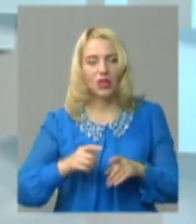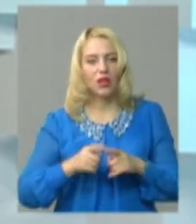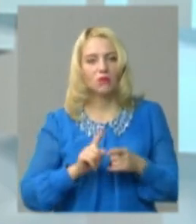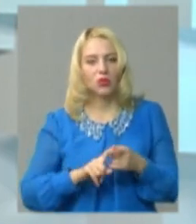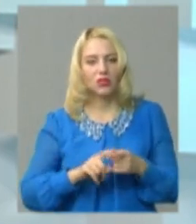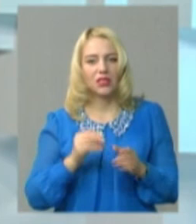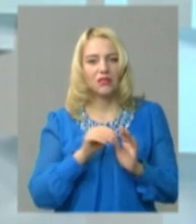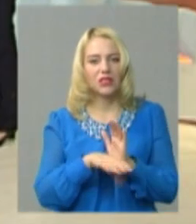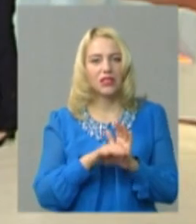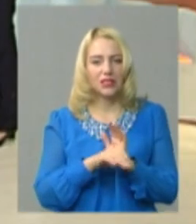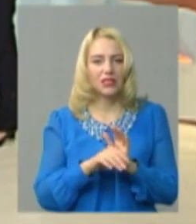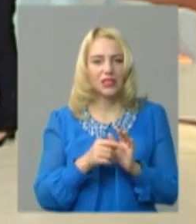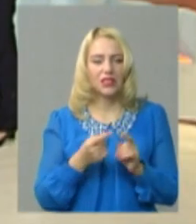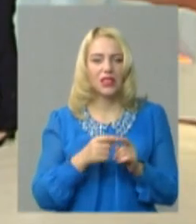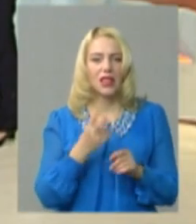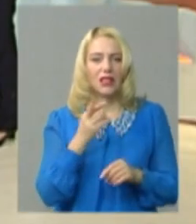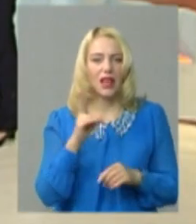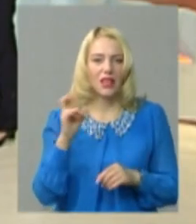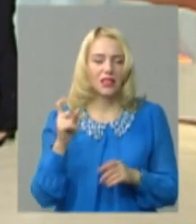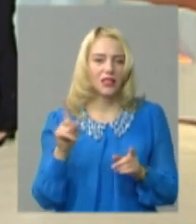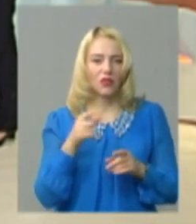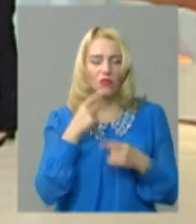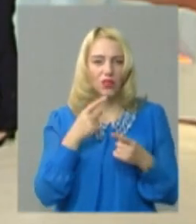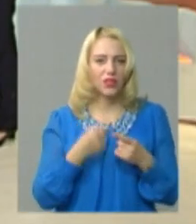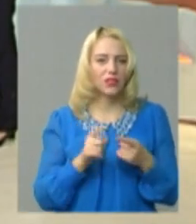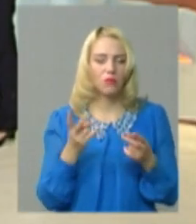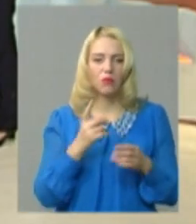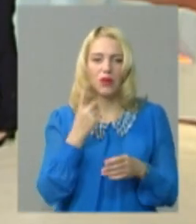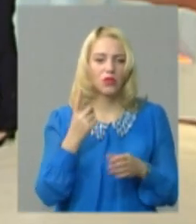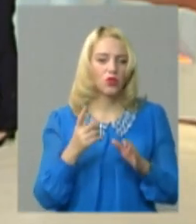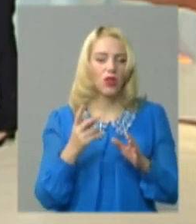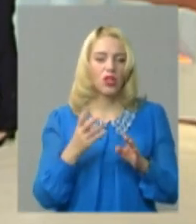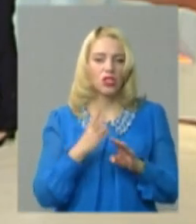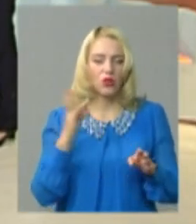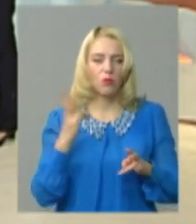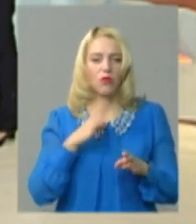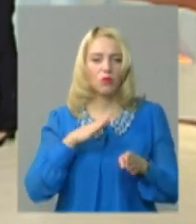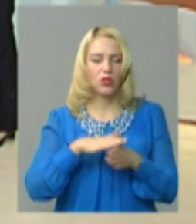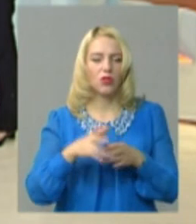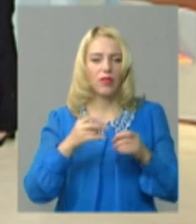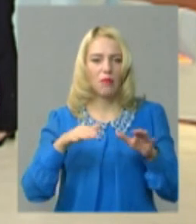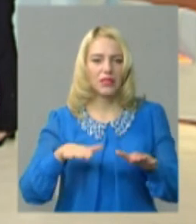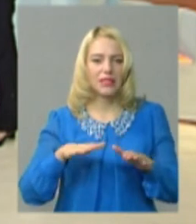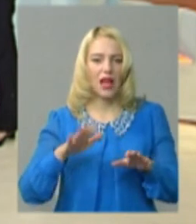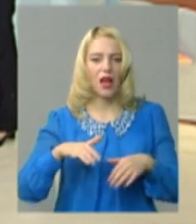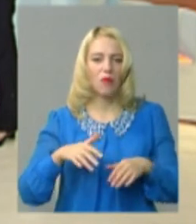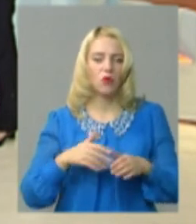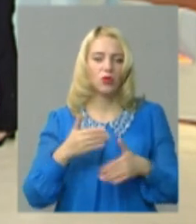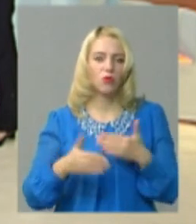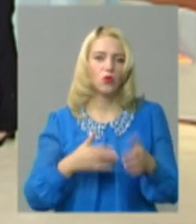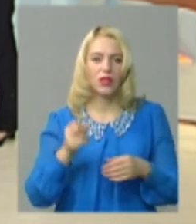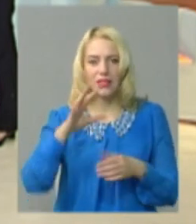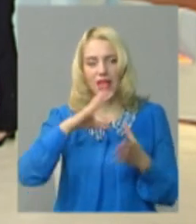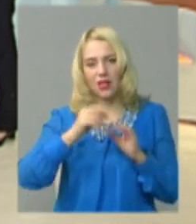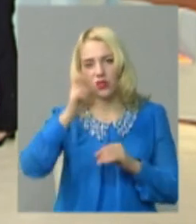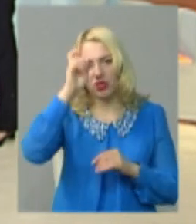ті інвестиційні няні, про які нам розказували, вони мають бути, перш за все, реалізовані саме тут на місцях, і потім рухатись на